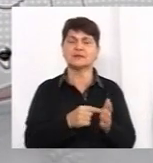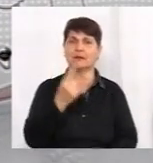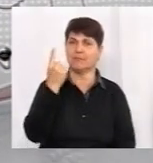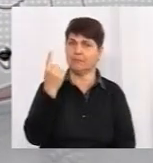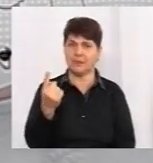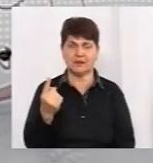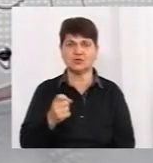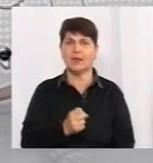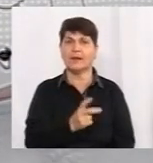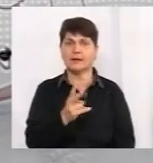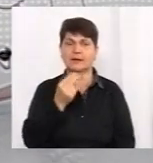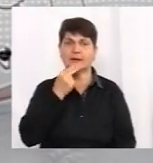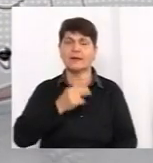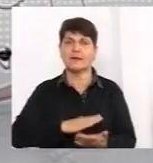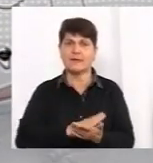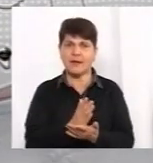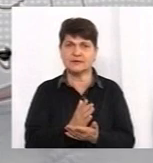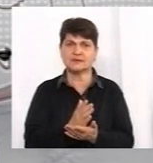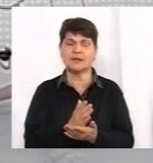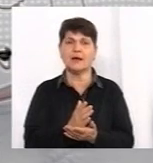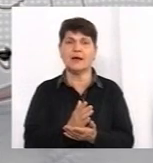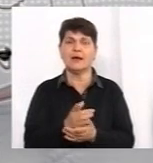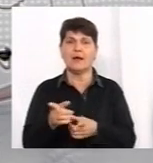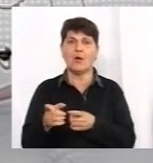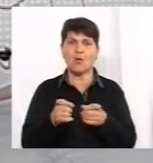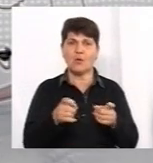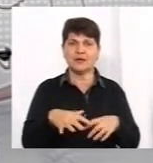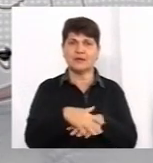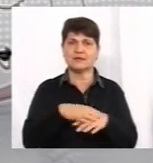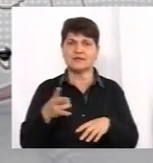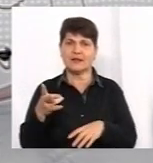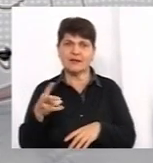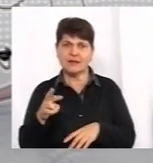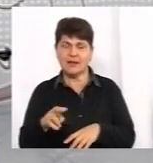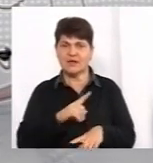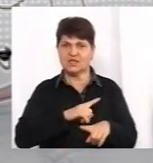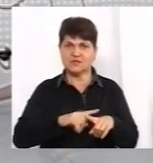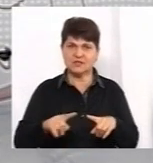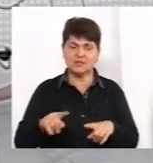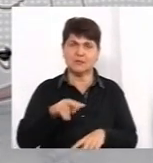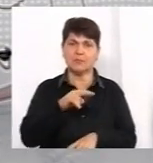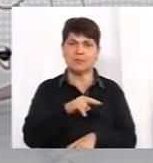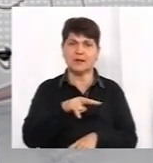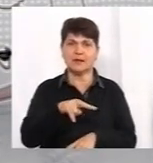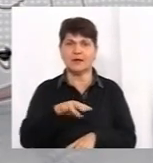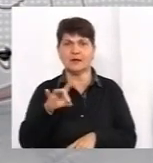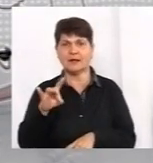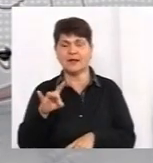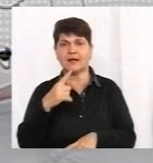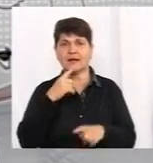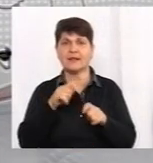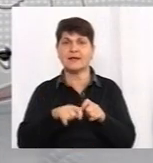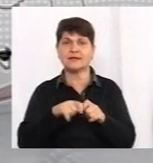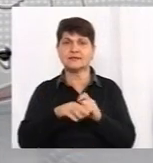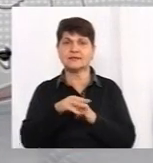кількісне та якісне охоплення населення, як швидкими, так і ПЛР та астами. І